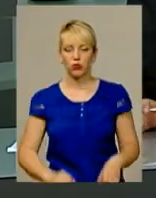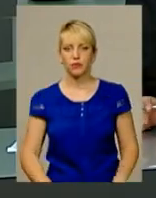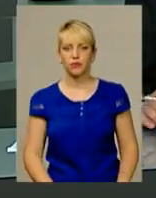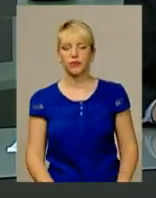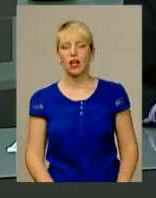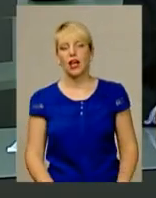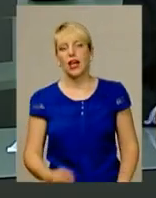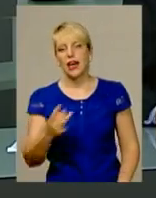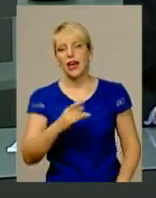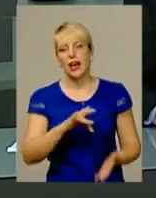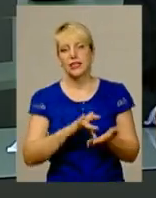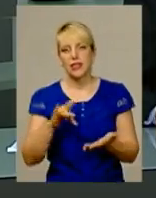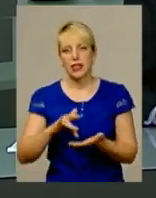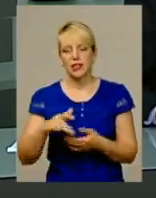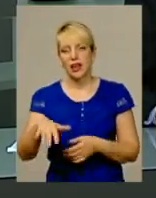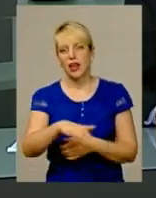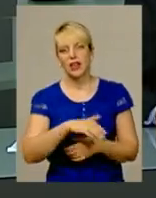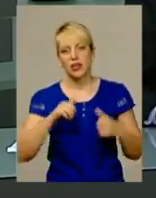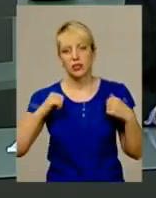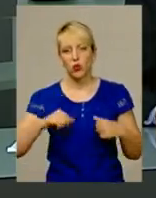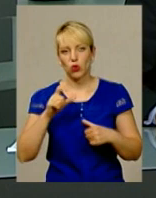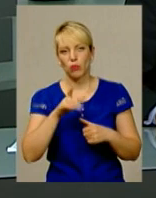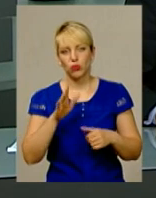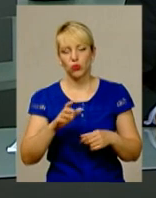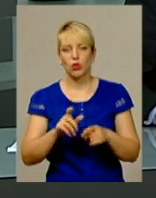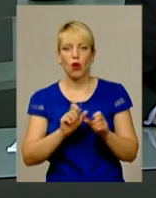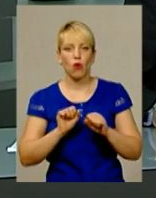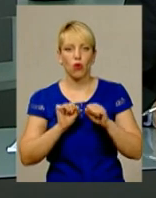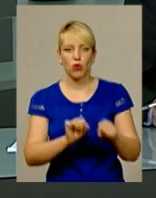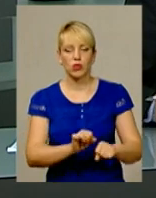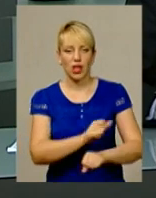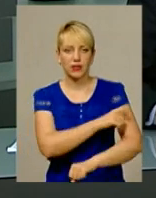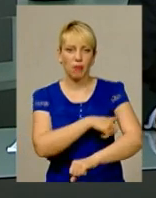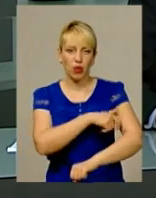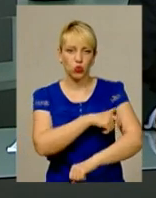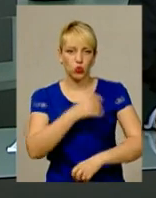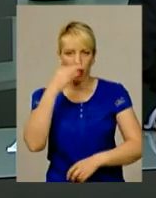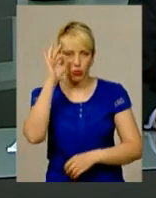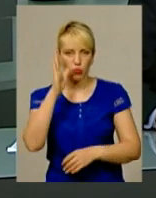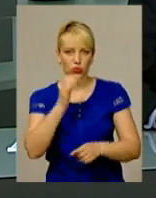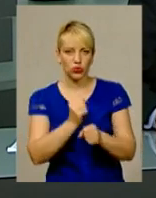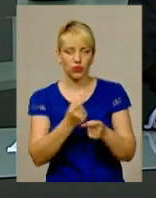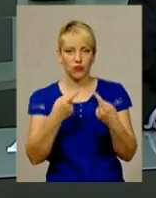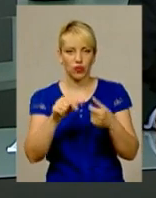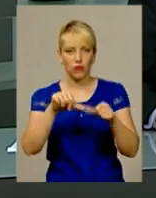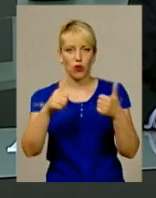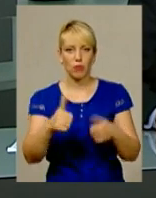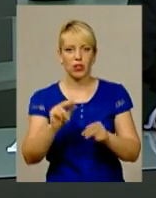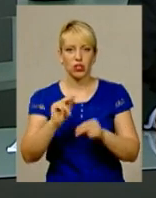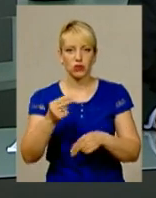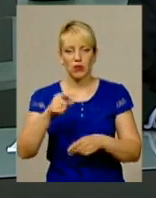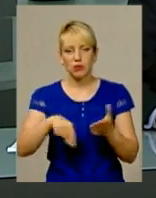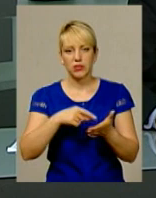В райцентрах краю спокій громадян охоронятиме патрульна поліція. Щоправда, діятиме вона трохи в іншому форматі, ніж у